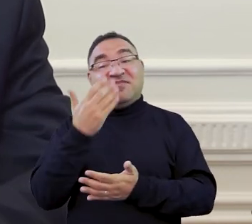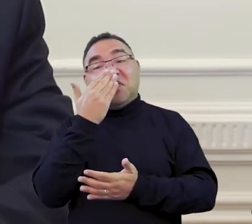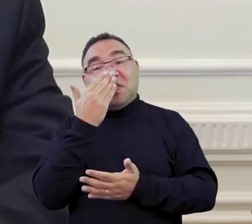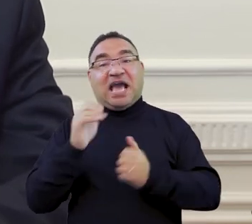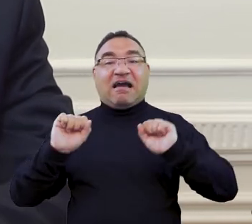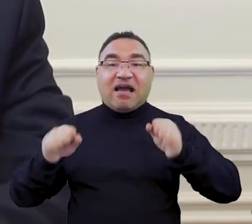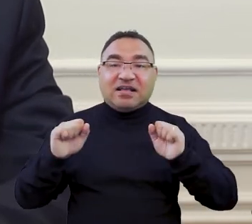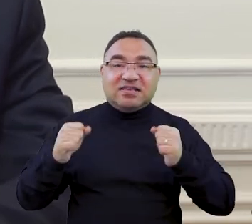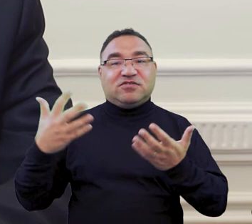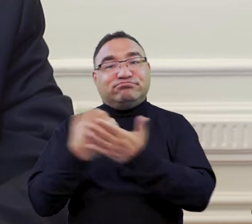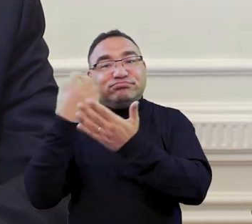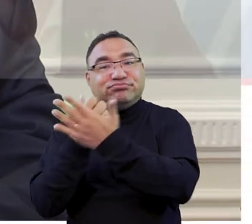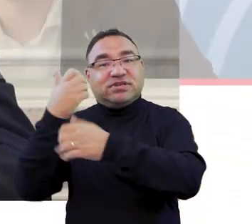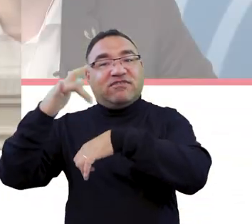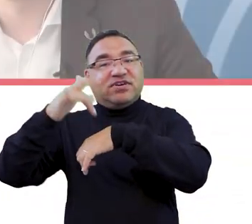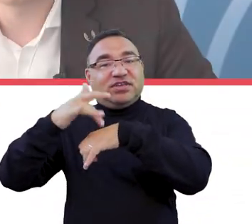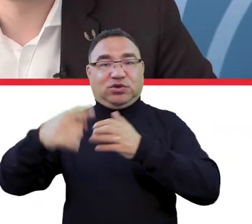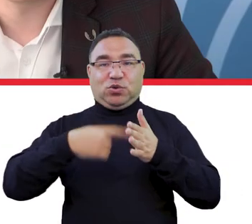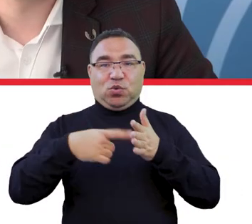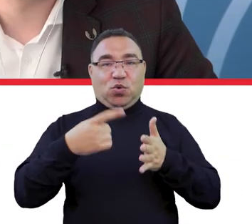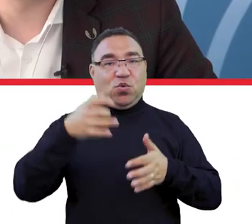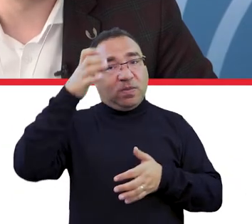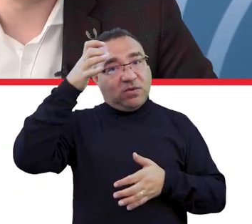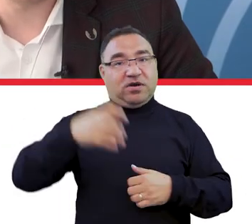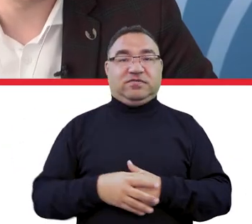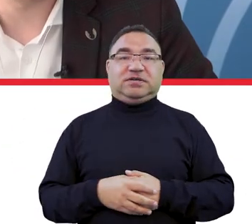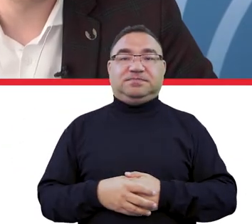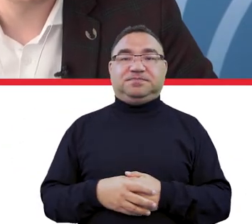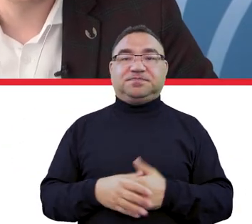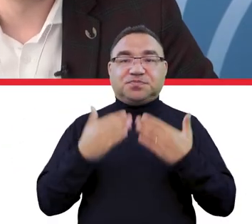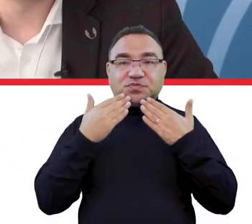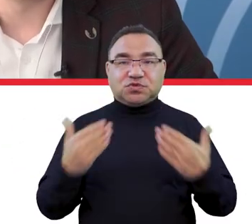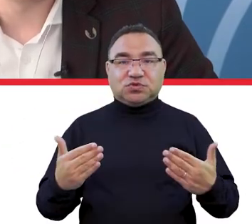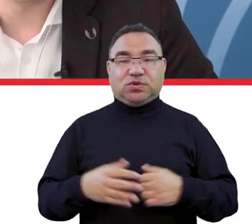aktywność i osiągnięcia kół naukowych. Dziękuję bardzo.